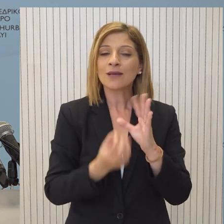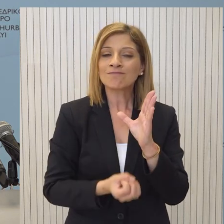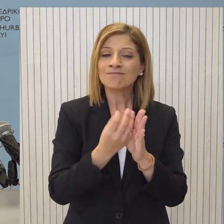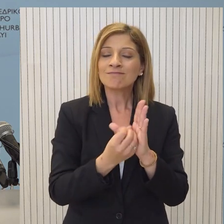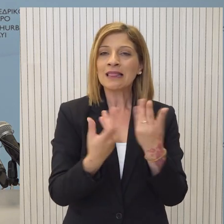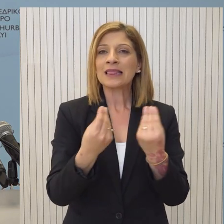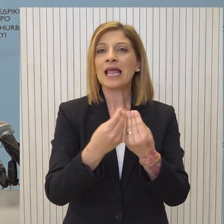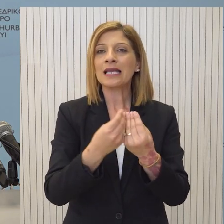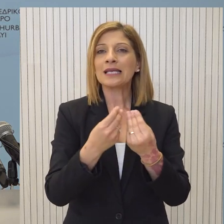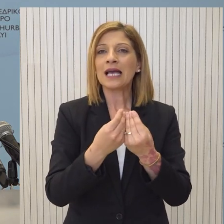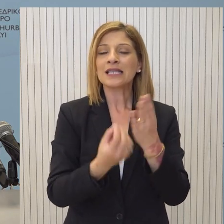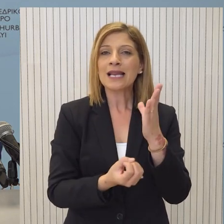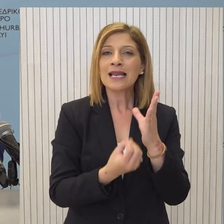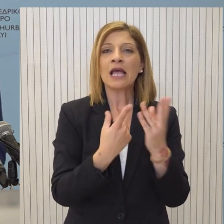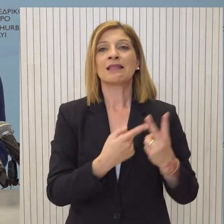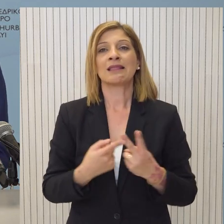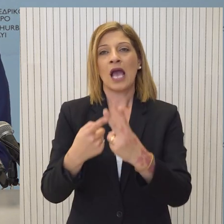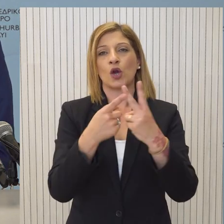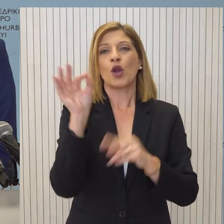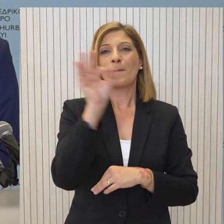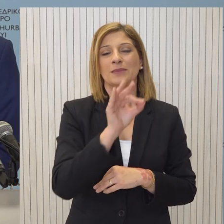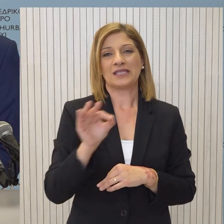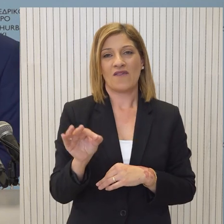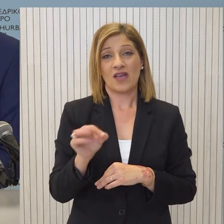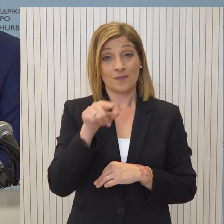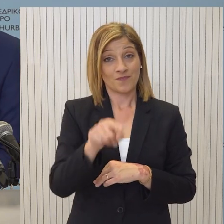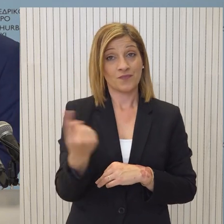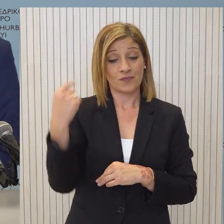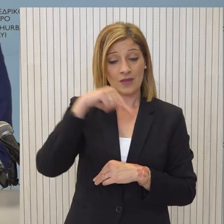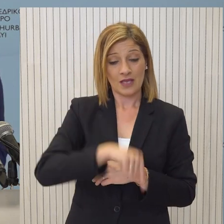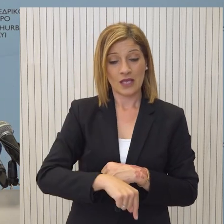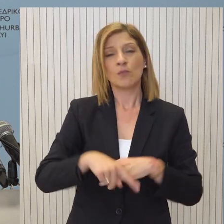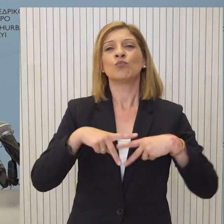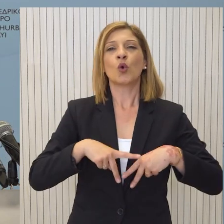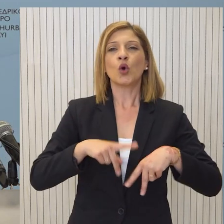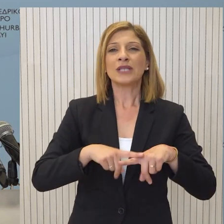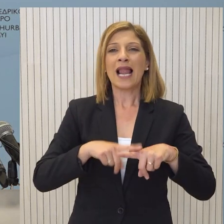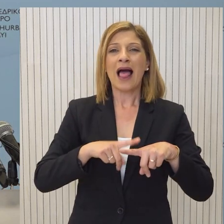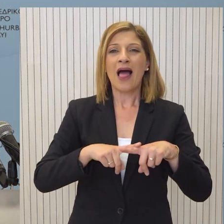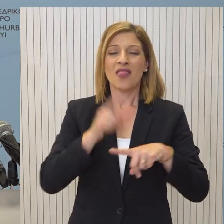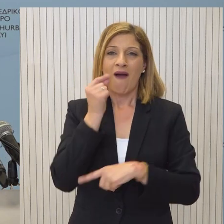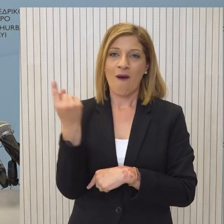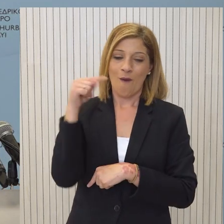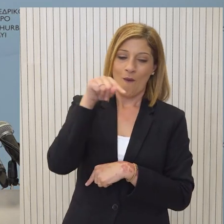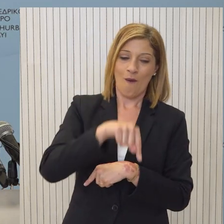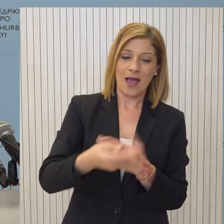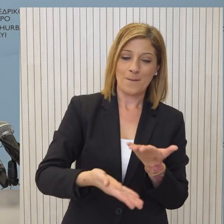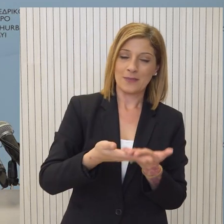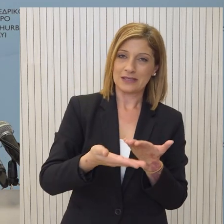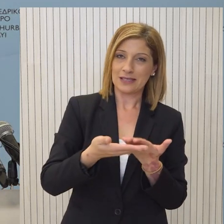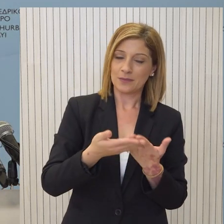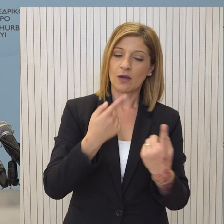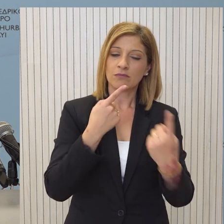πραγματικότητας και των νέων ψηφιακών δεδομένων. Στο πλαίσιο της επίσκεψης του κ. Πυρακάκη, συζητήθηκε επίσης λόγω της